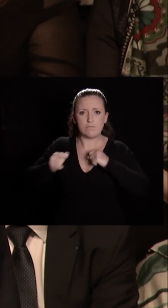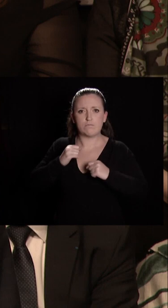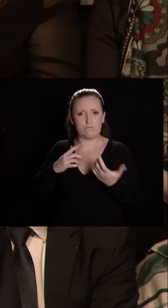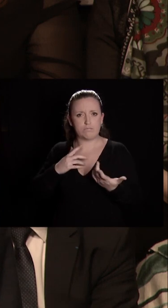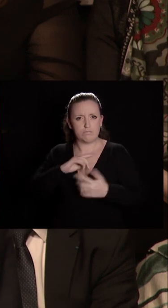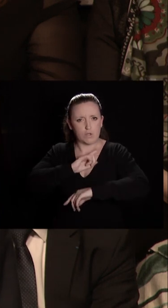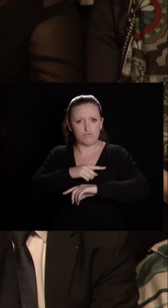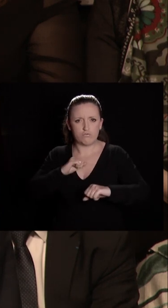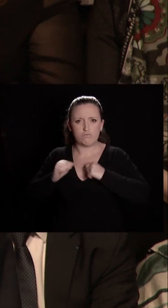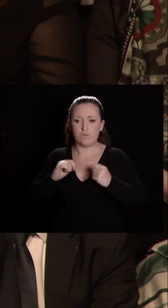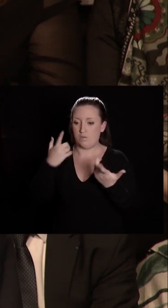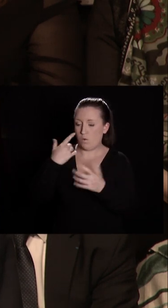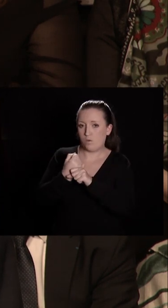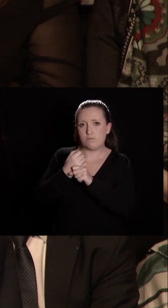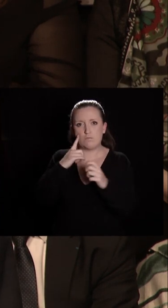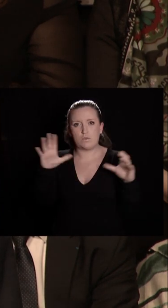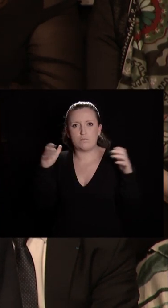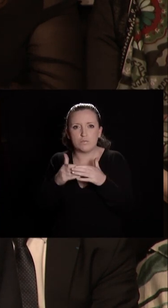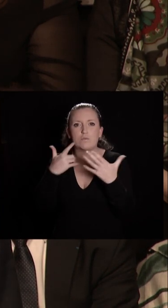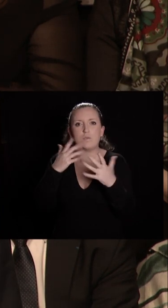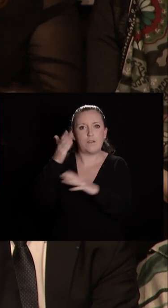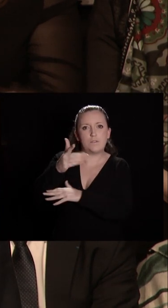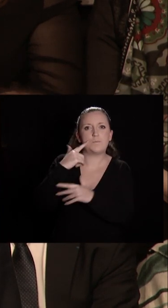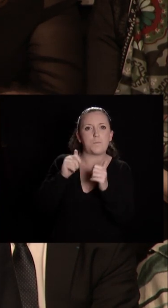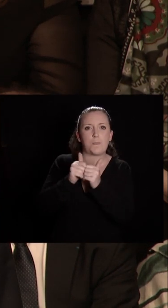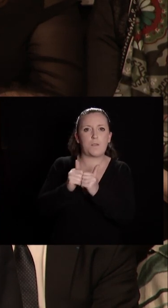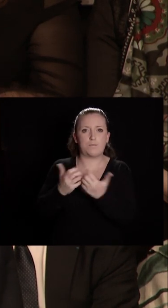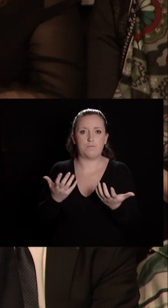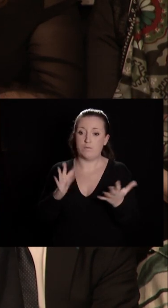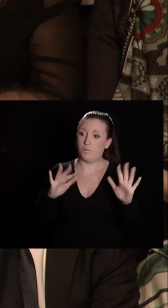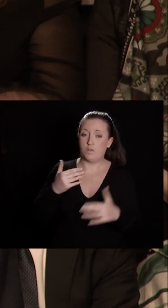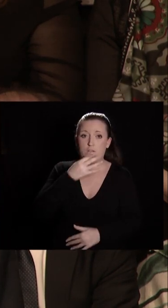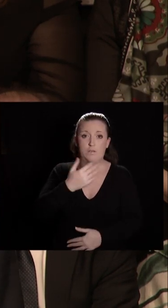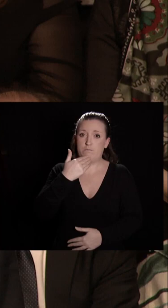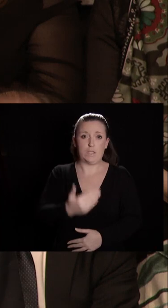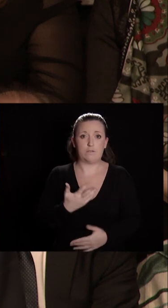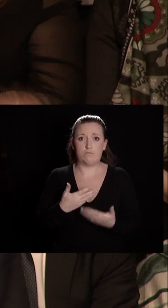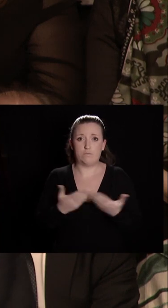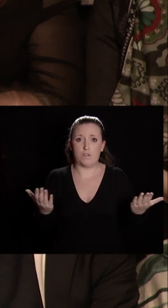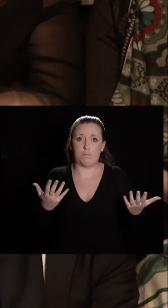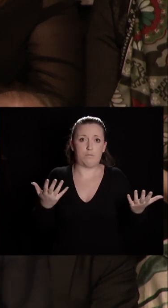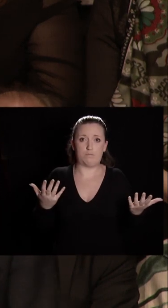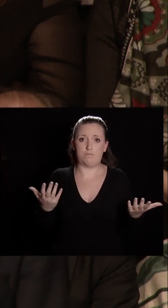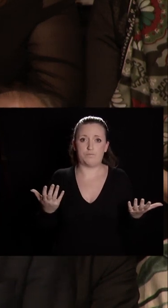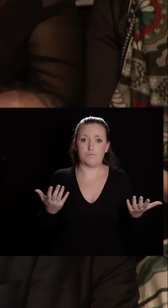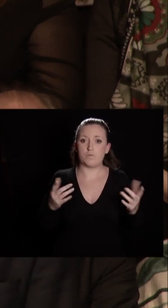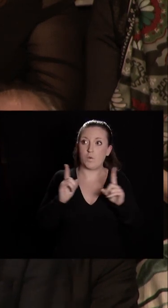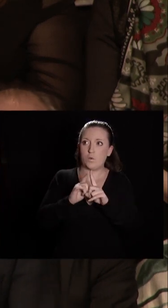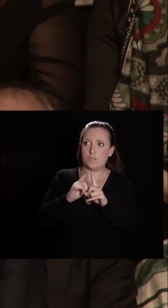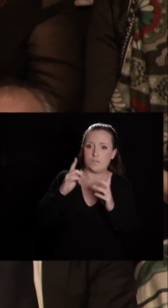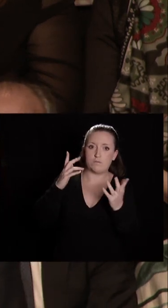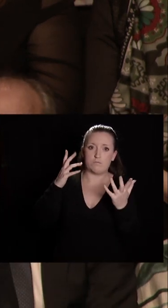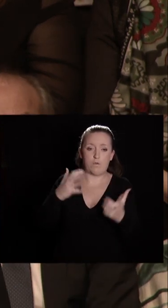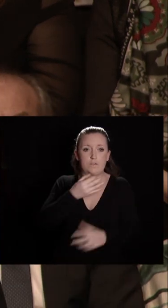à la construction de notre avenir commun. Et nous vous disons pour cela, merci, tout simplement. Je voudrais également, vous me le permettrez,